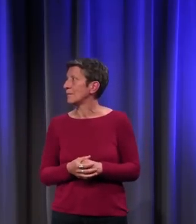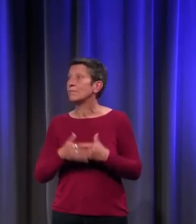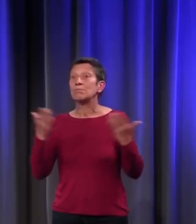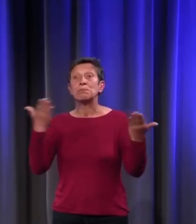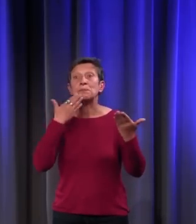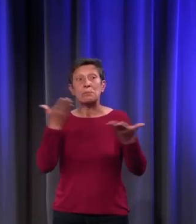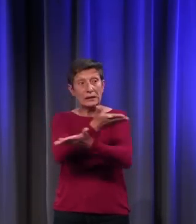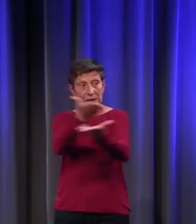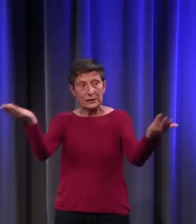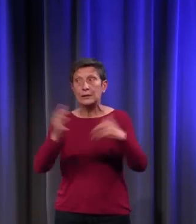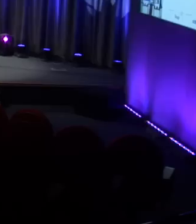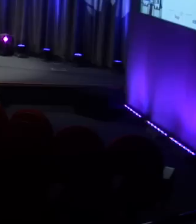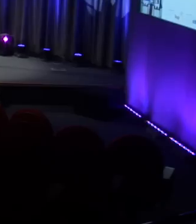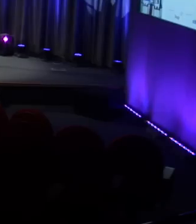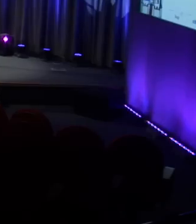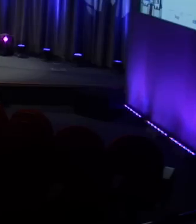Merci infiniment. Applaudissements